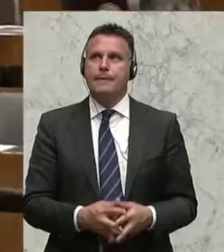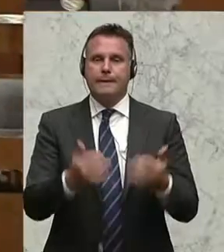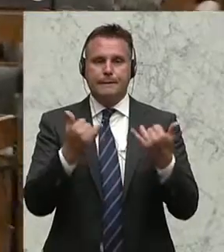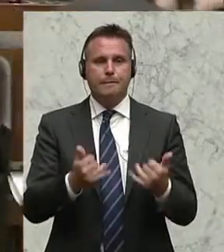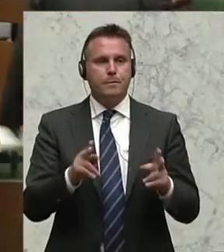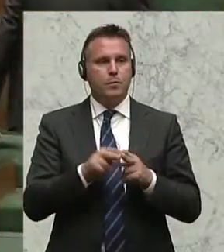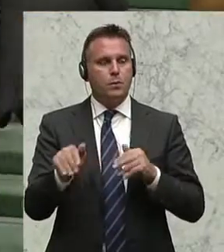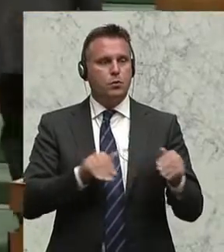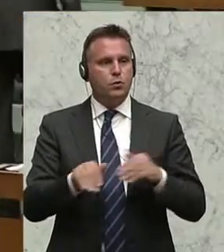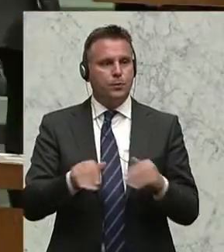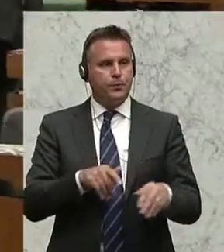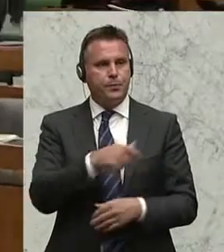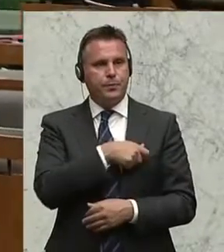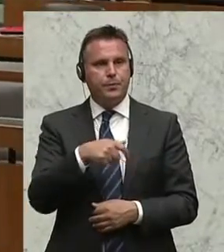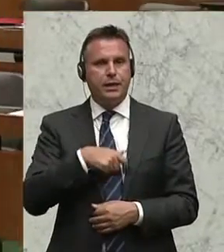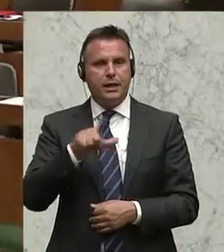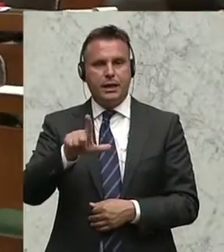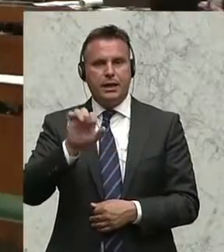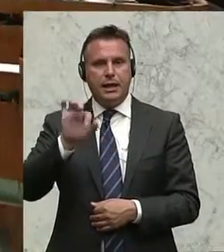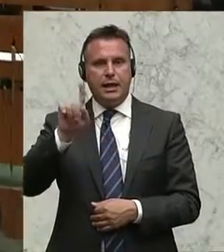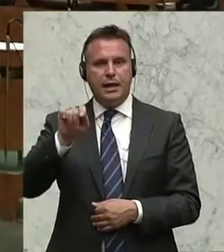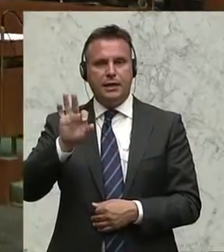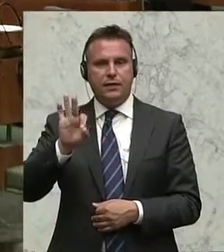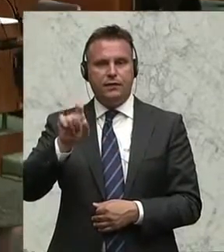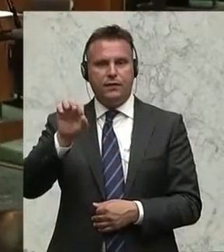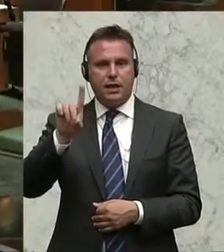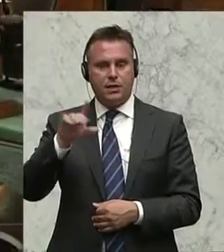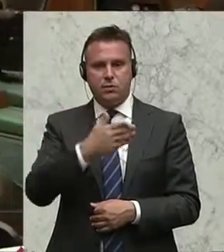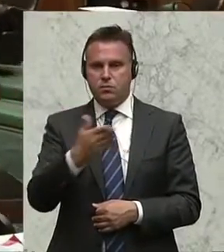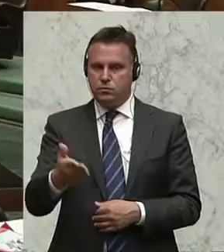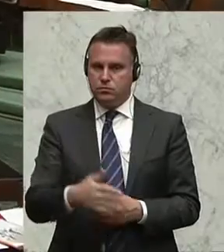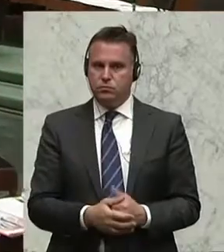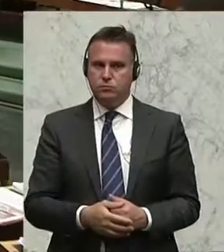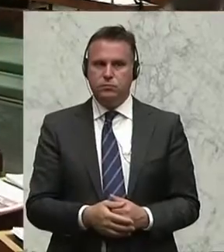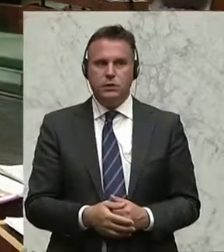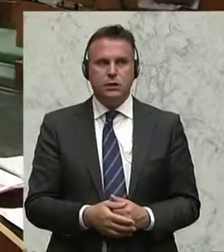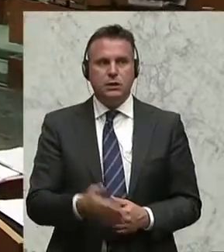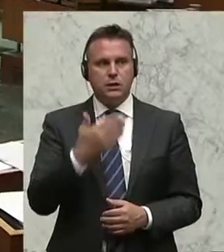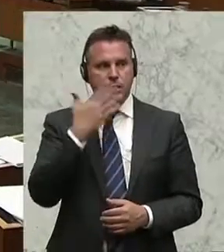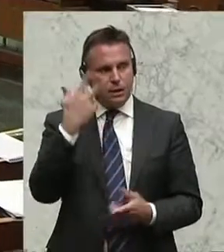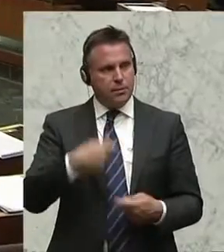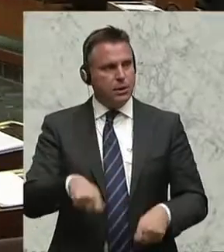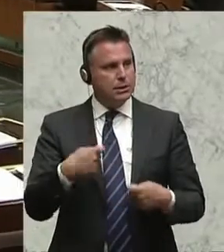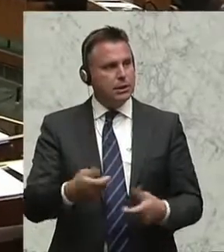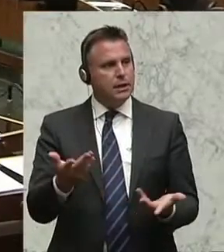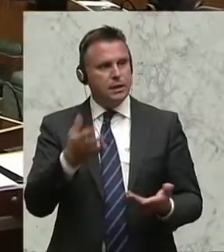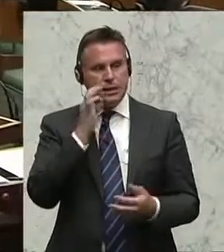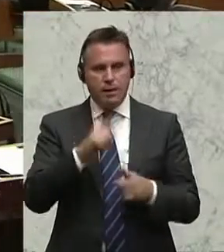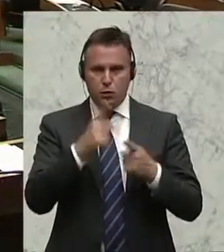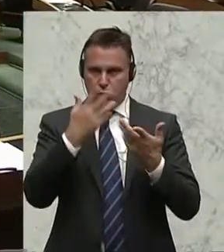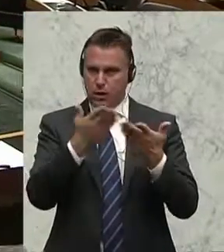Und nun ist wirklich Verkehrsminister Jörg Leichtfried von der SPÖ am Wort. Vielen Dank Herr Präsident, geschätzte Damen und Herren.